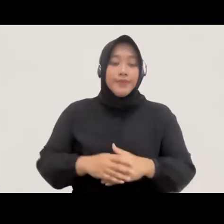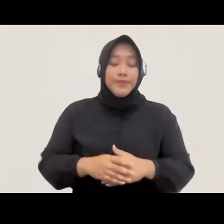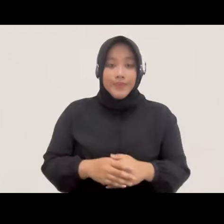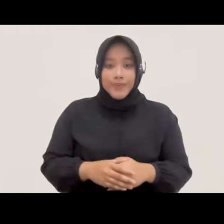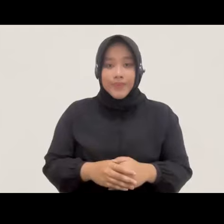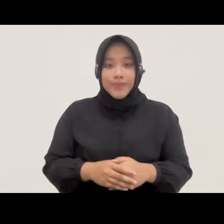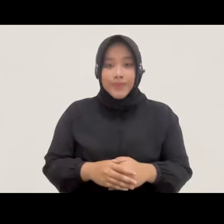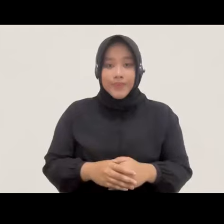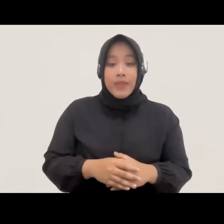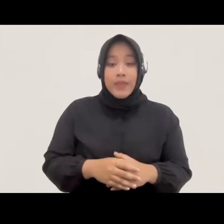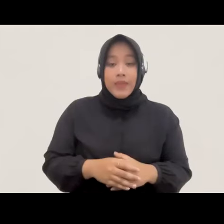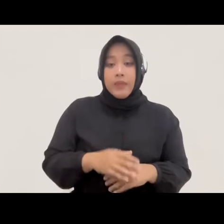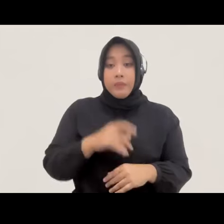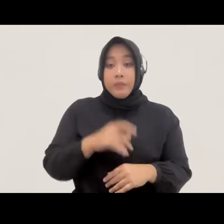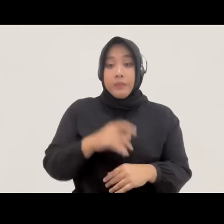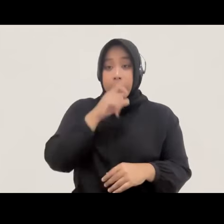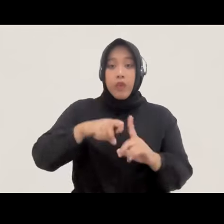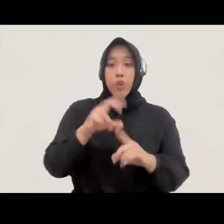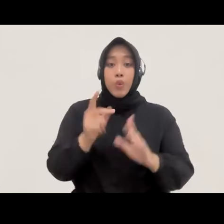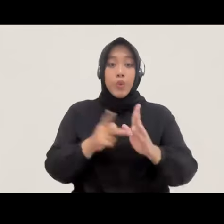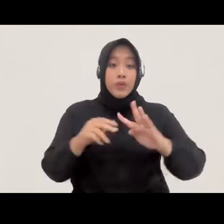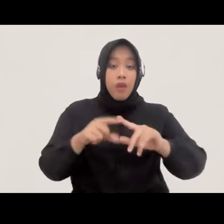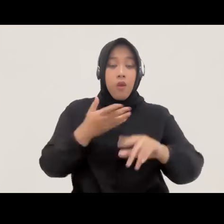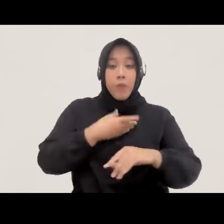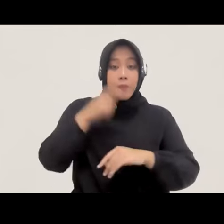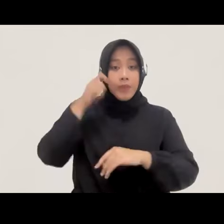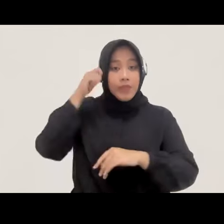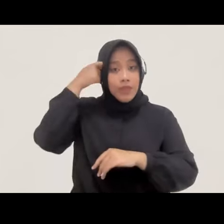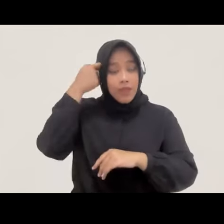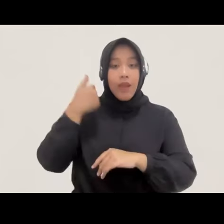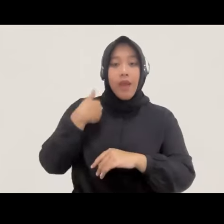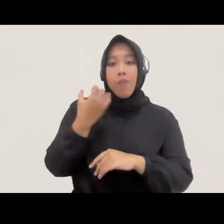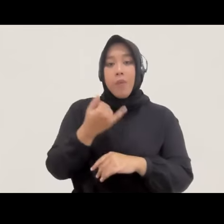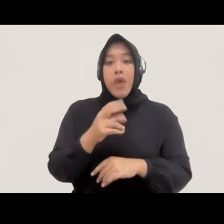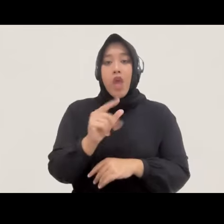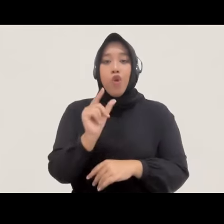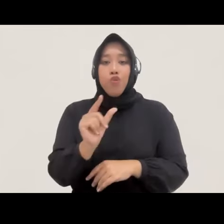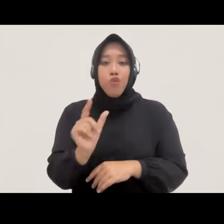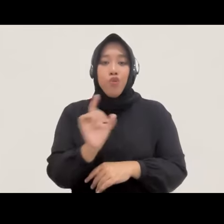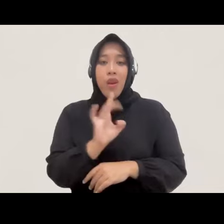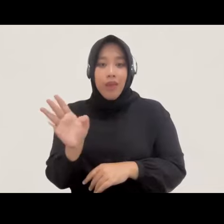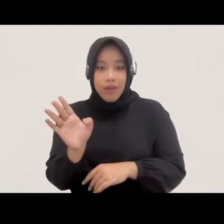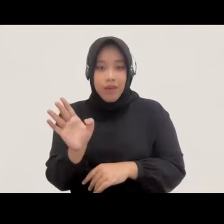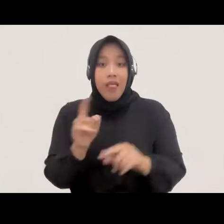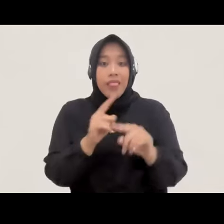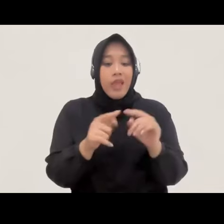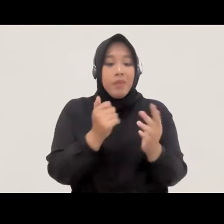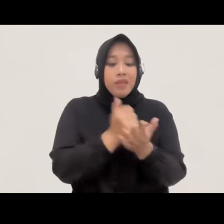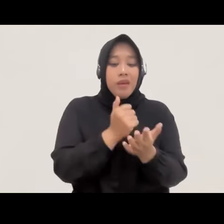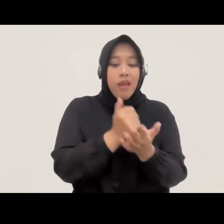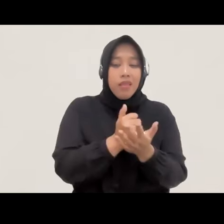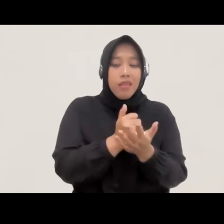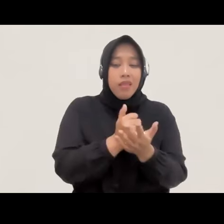Kurnia mengingatkan beberapa deretan RUU lain yang sebetulnya justru jauh lebih penting untuk dibahas